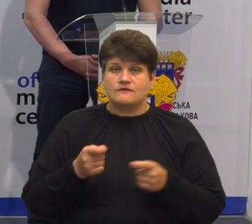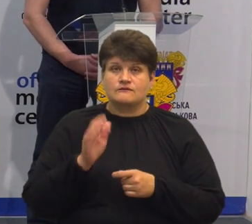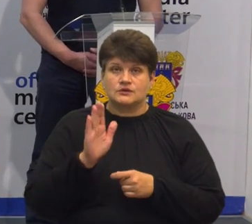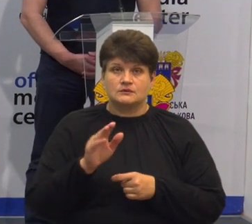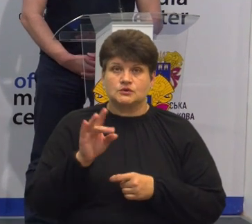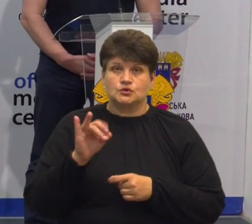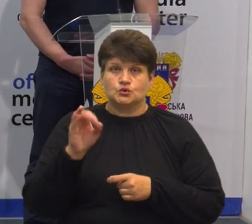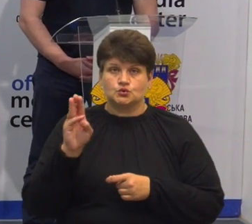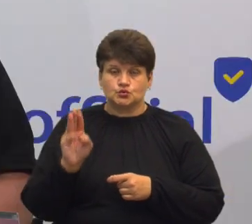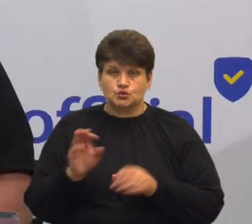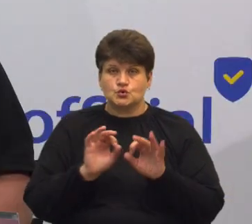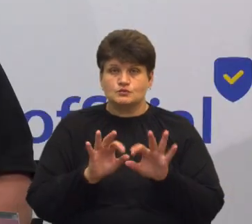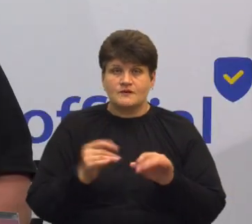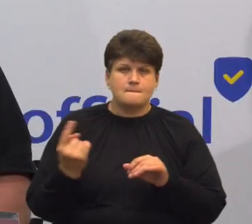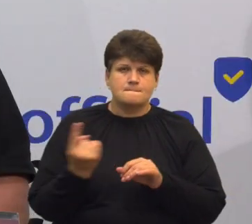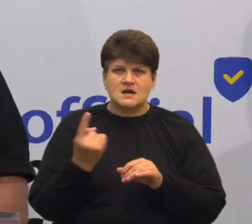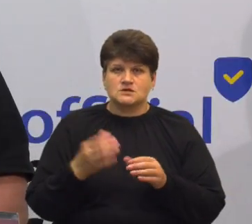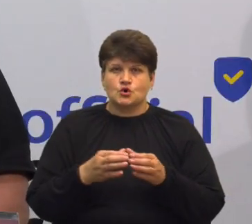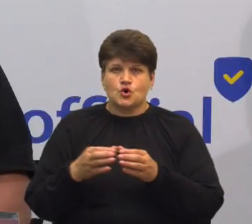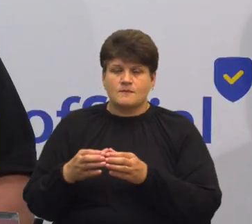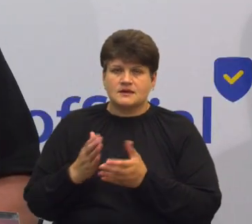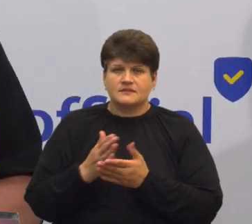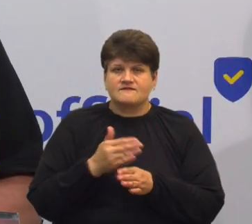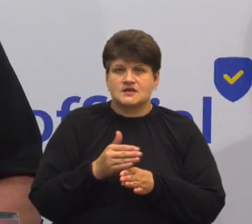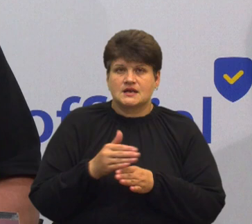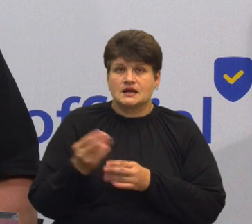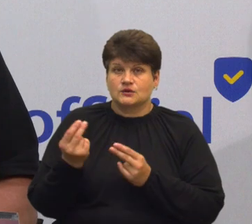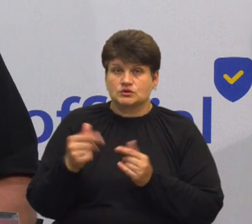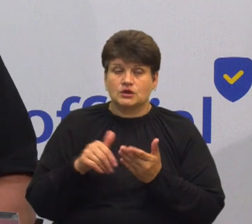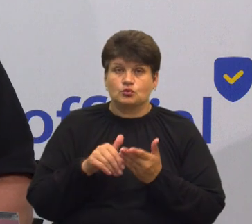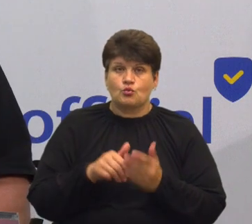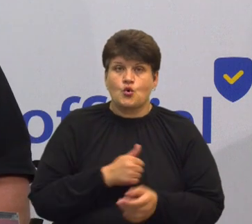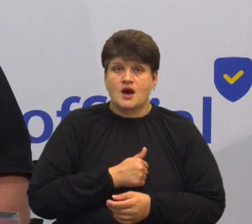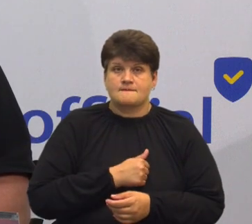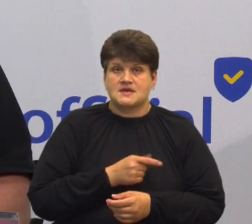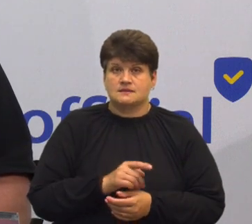Труш розповів, найперше громади мають виділяти кошти на допомогу армії.